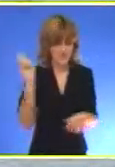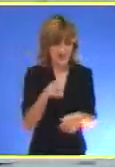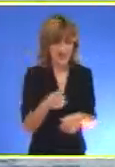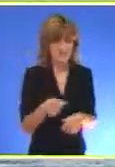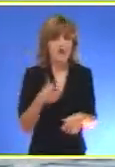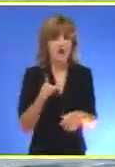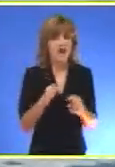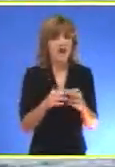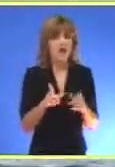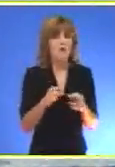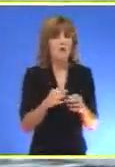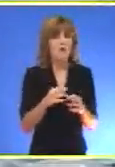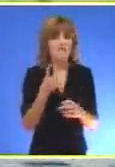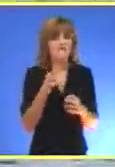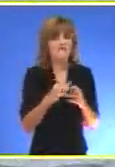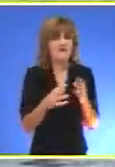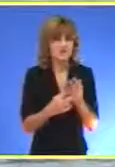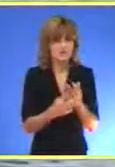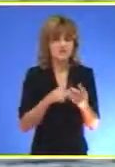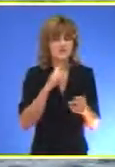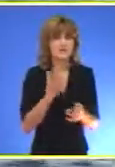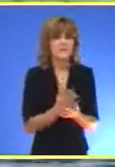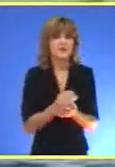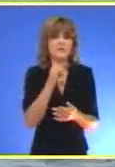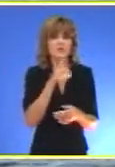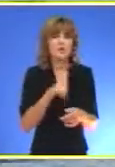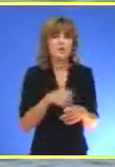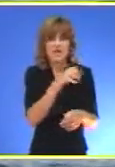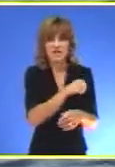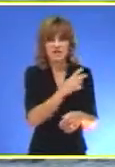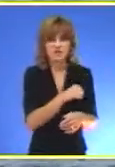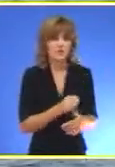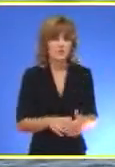Laura Vaš i Laiko Bernadet učestvovaće na Balkanijadi u Grčkoj